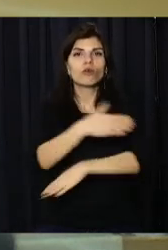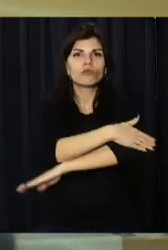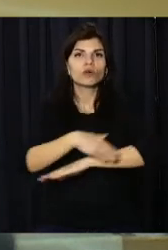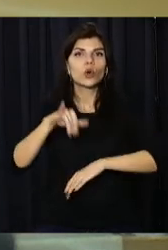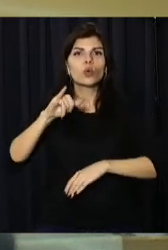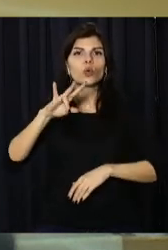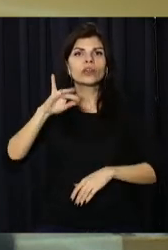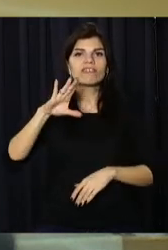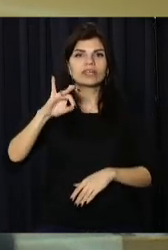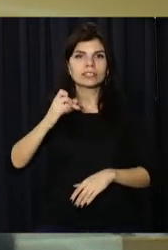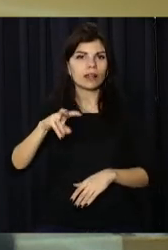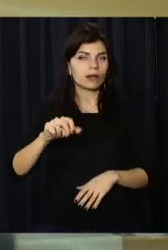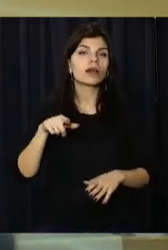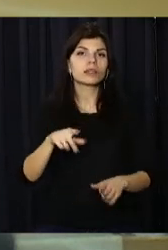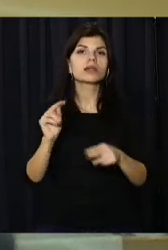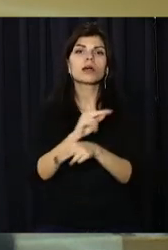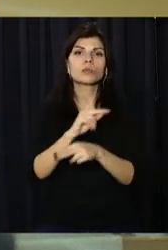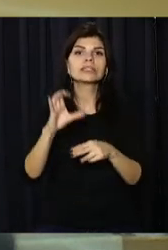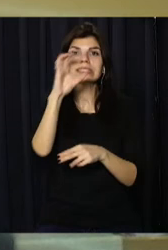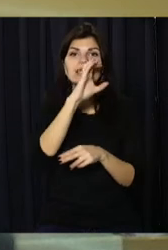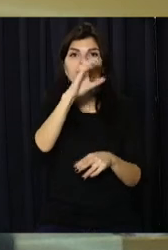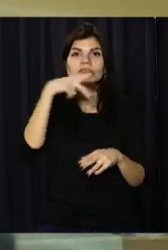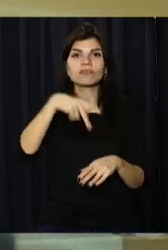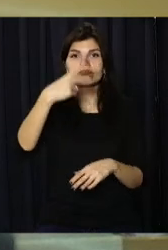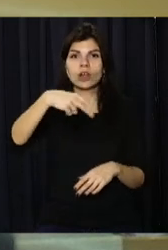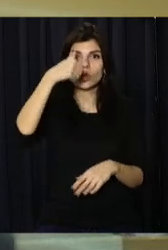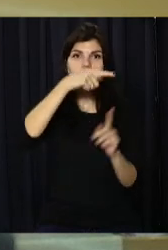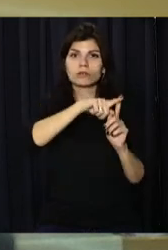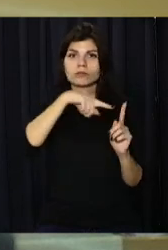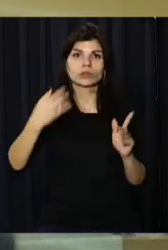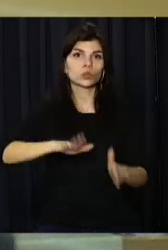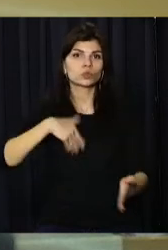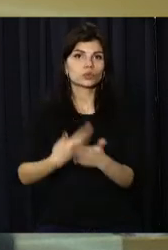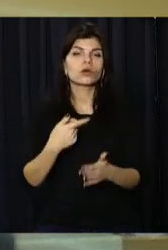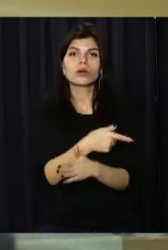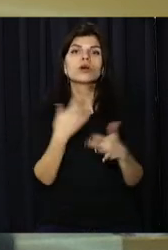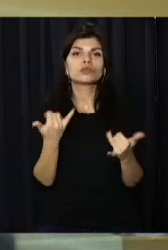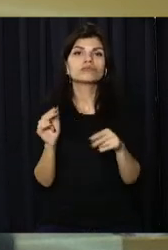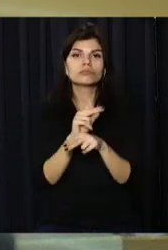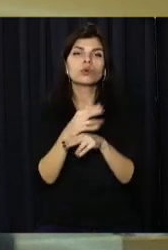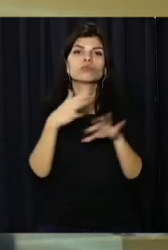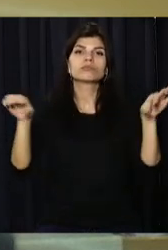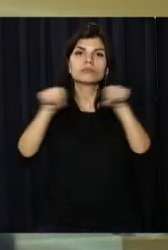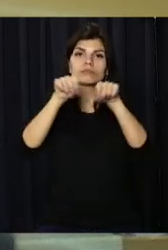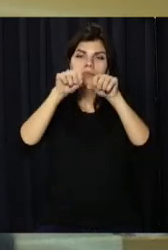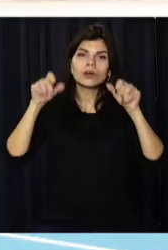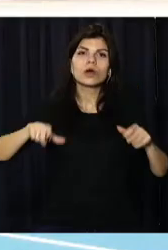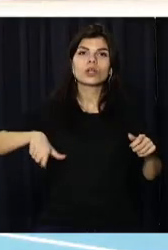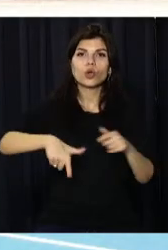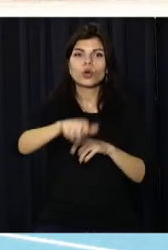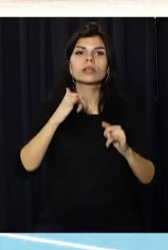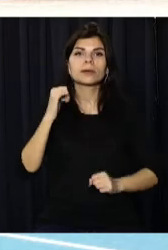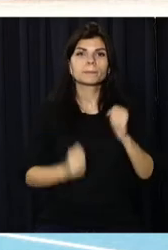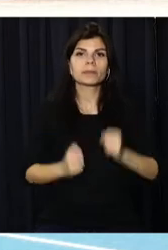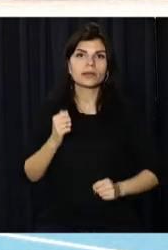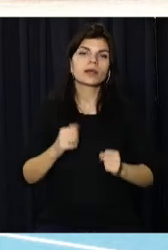Універсальній. Роботи тут тривають із серпня 2020-го. За цей час проклали комунікації, облаштували доріжки для бігу